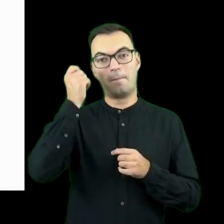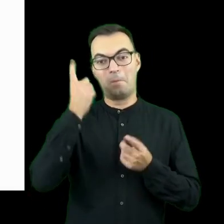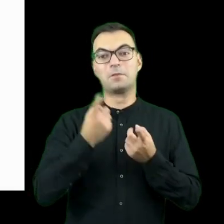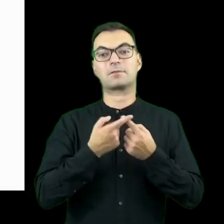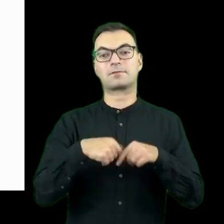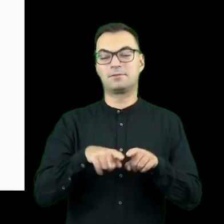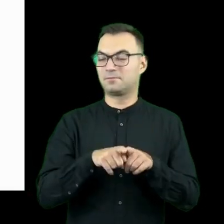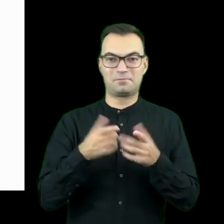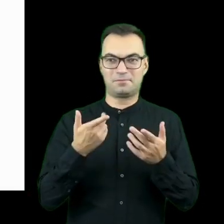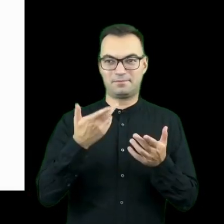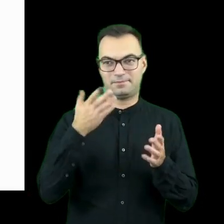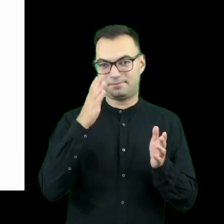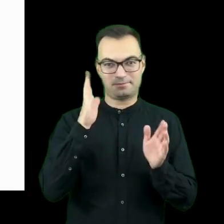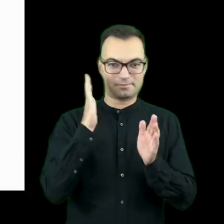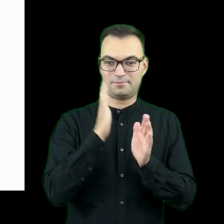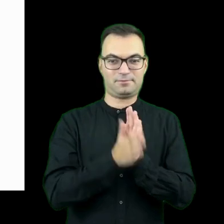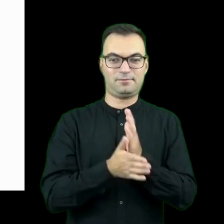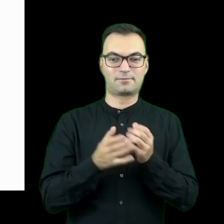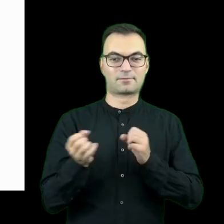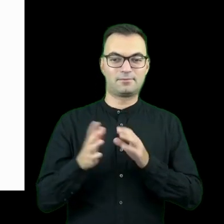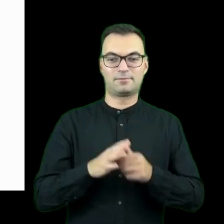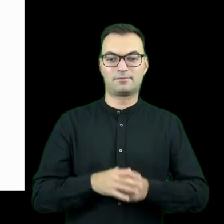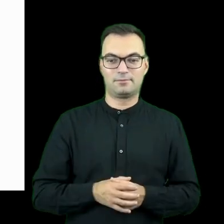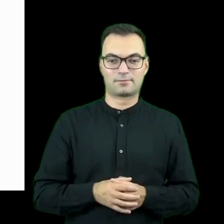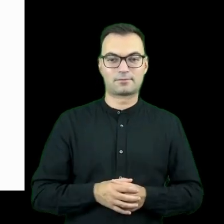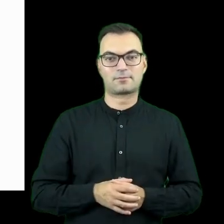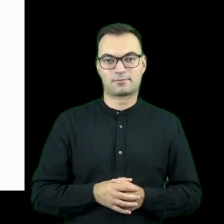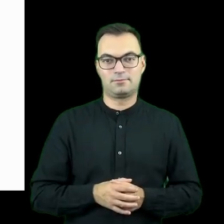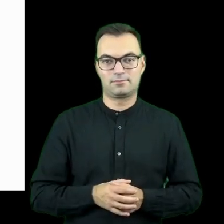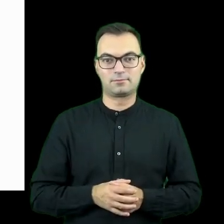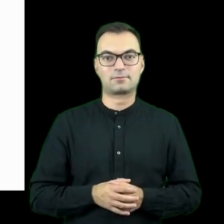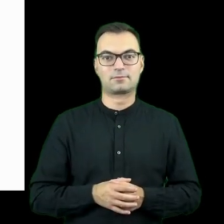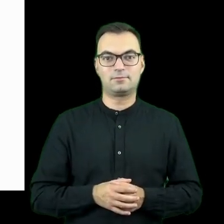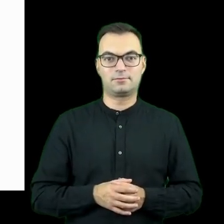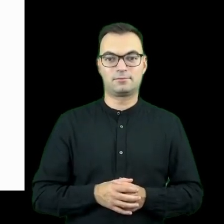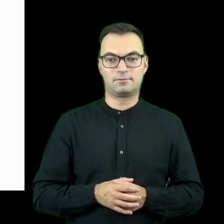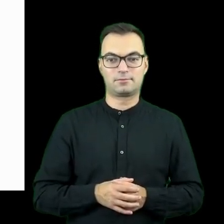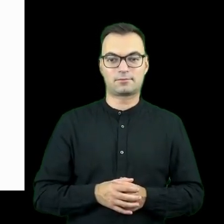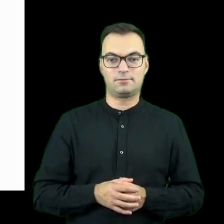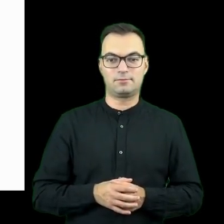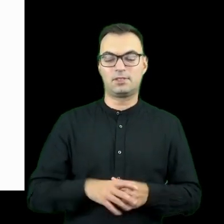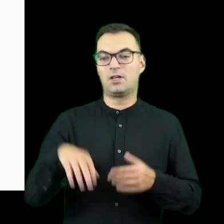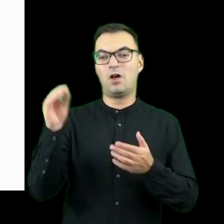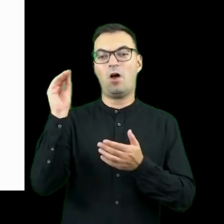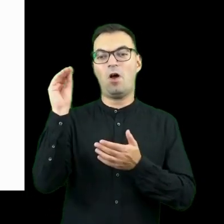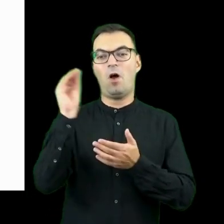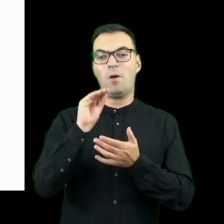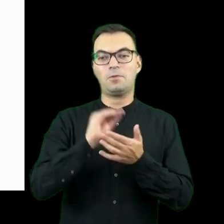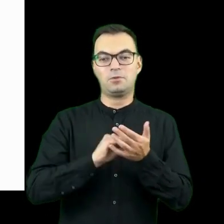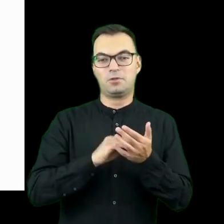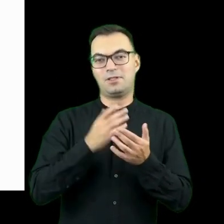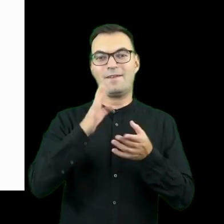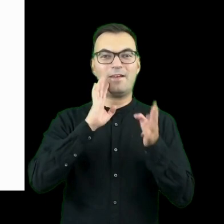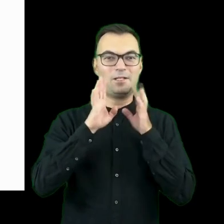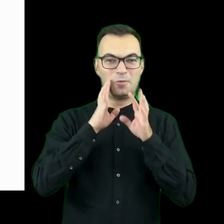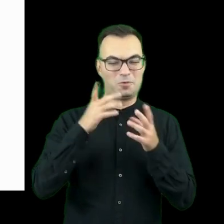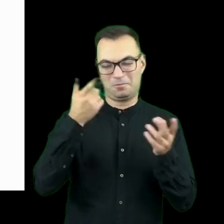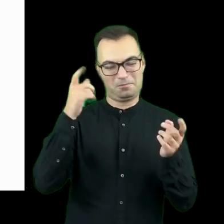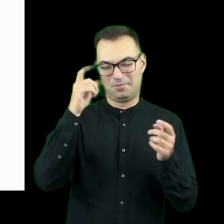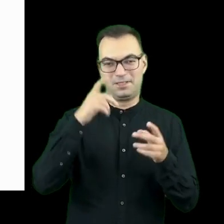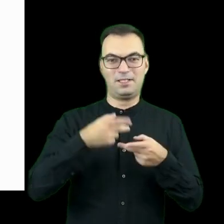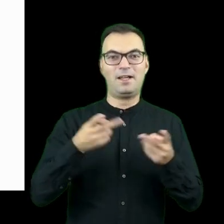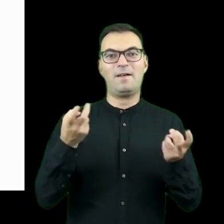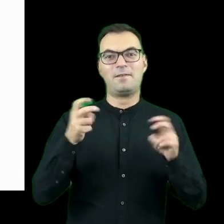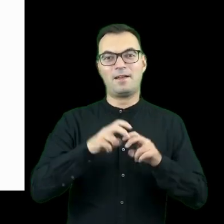zrealizowali w najprostszy, najłatwiejszy sposób, czyli zrealizowali go czysto fikcyjnie, opisując ten koncept na Facebooku,